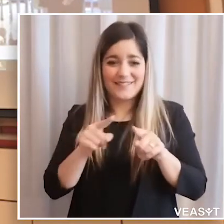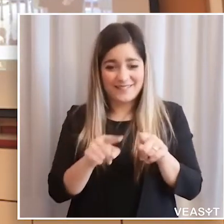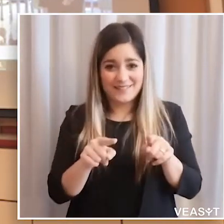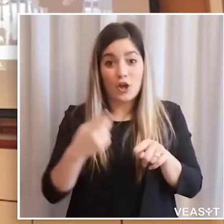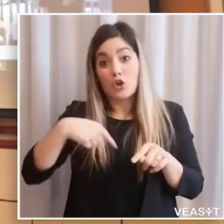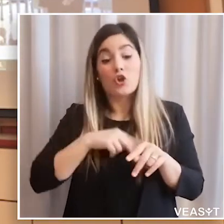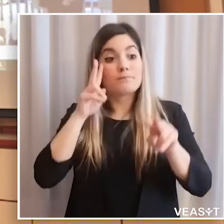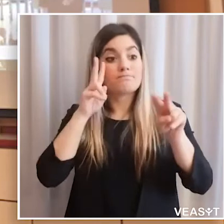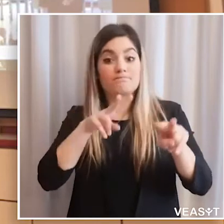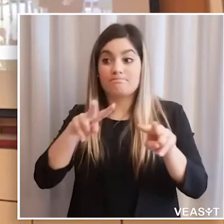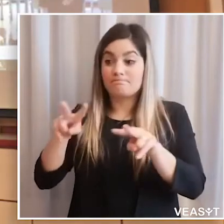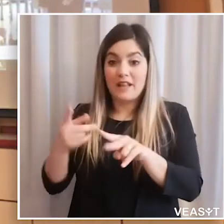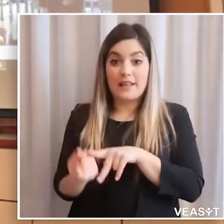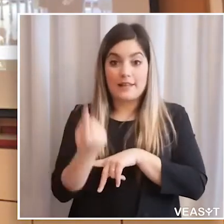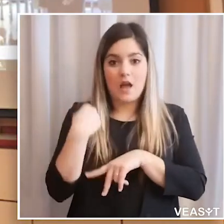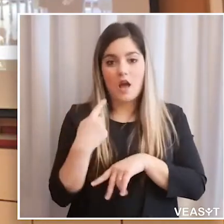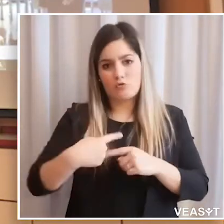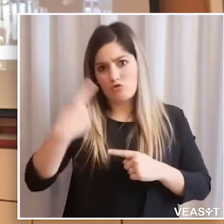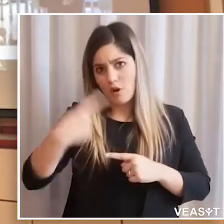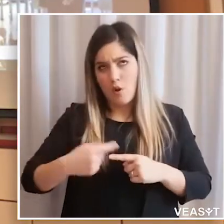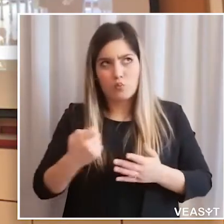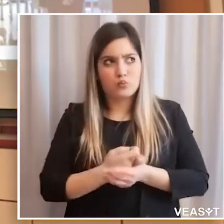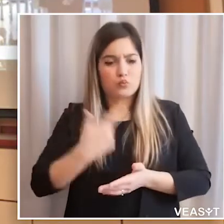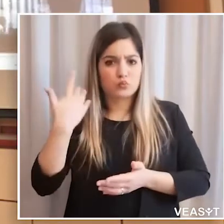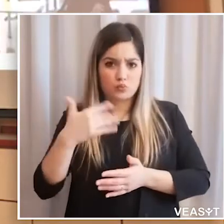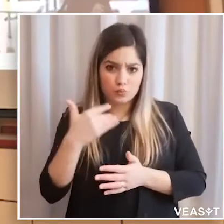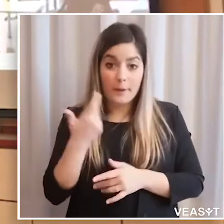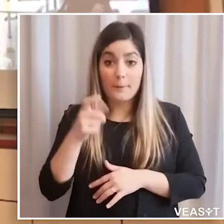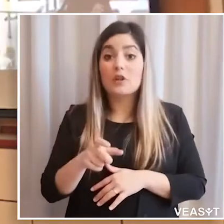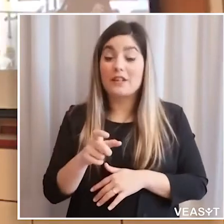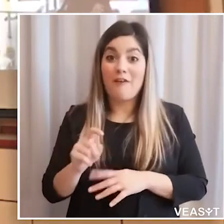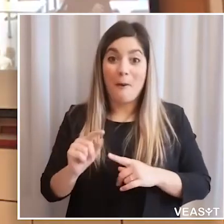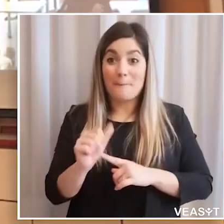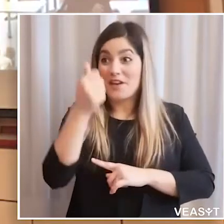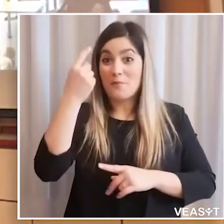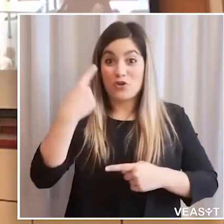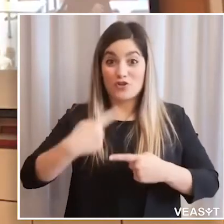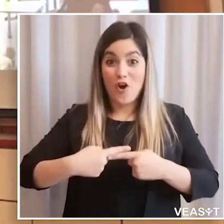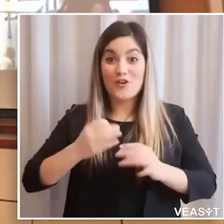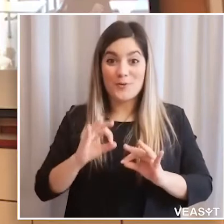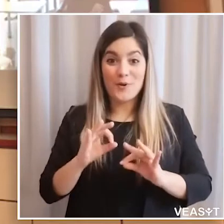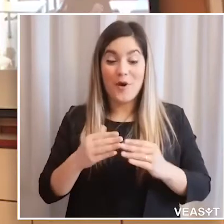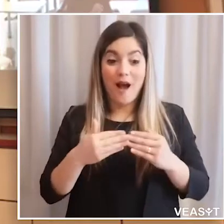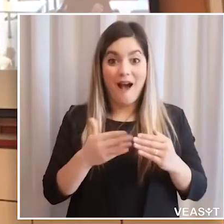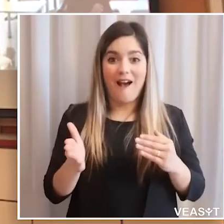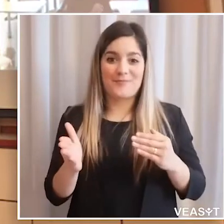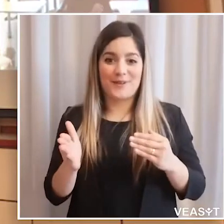farvi un'idea di come cambiano le attenzioni. Il sopralluogo nostro era anche un po' ieri, giornata importantissima, perché era